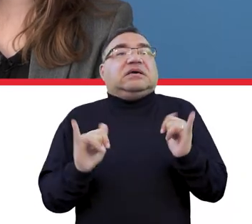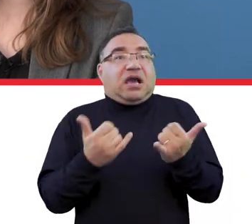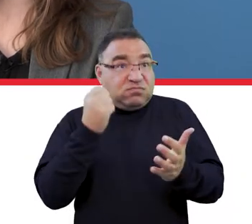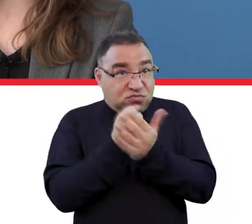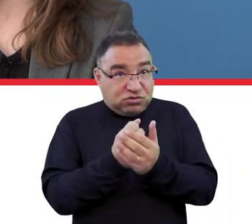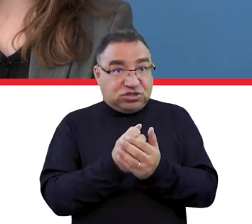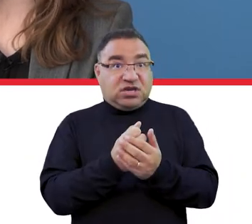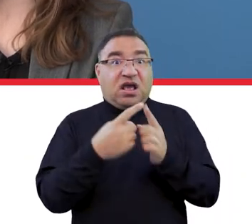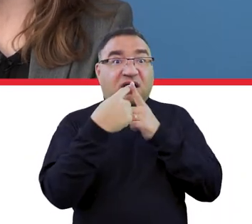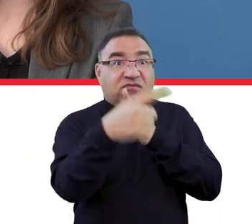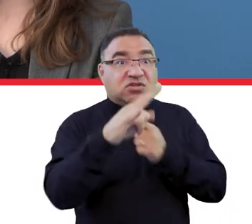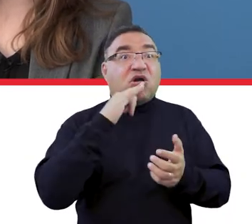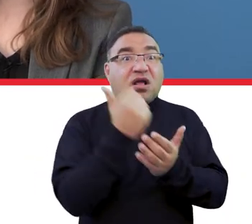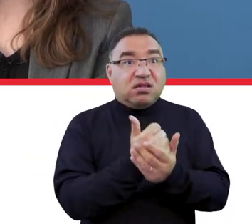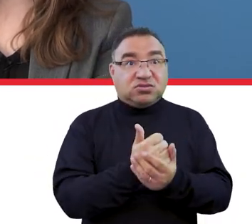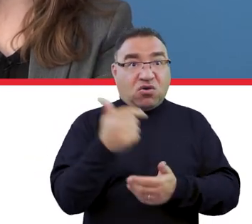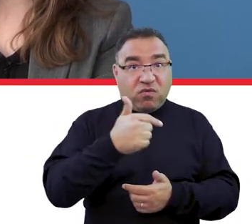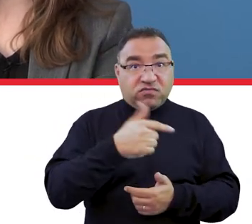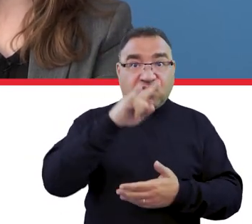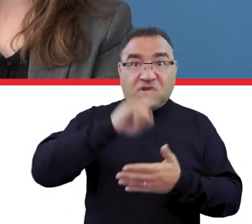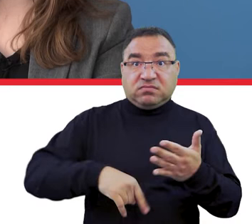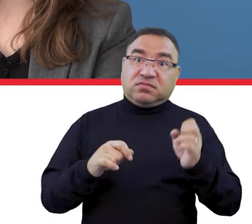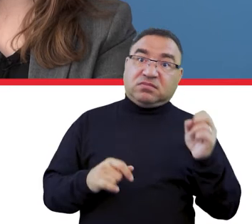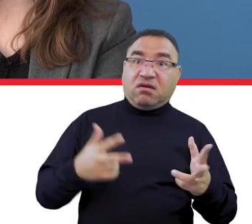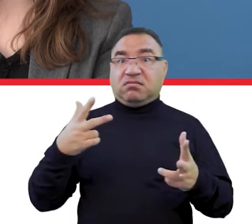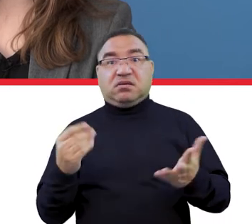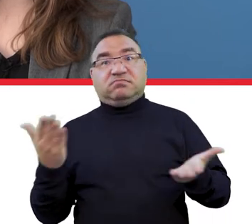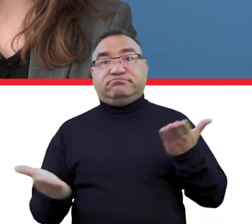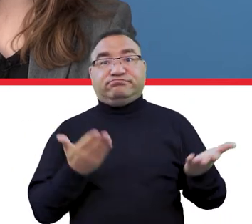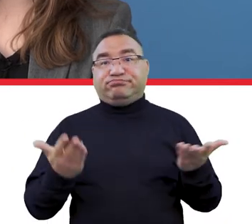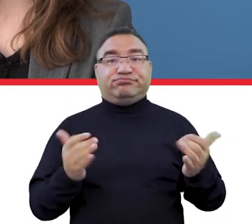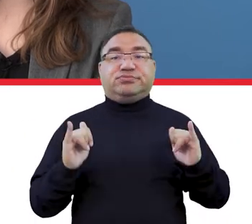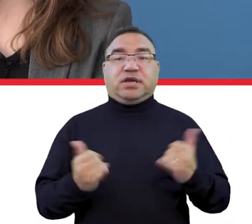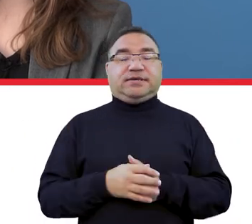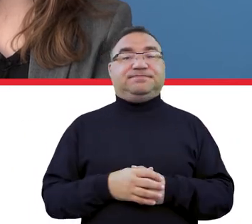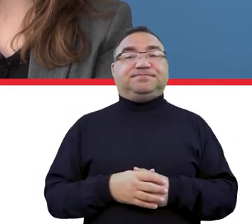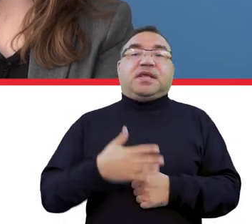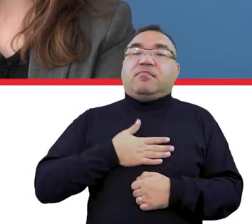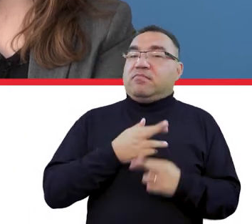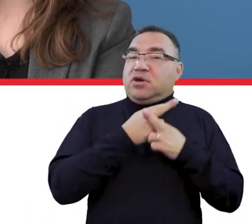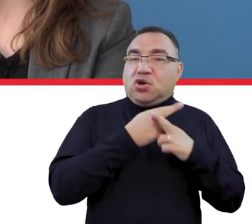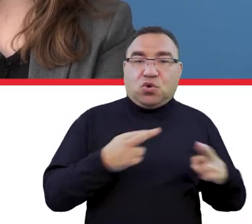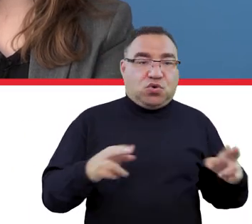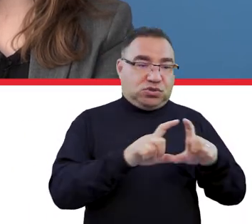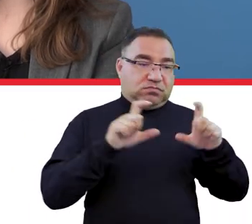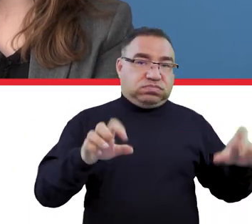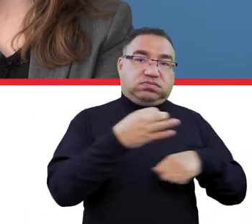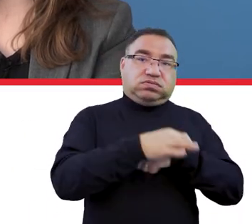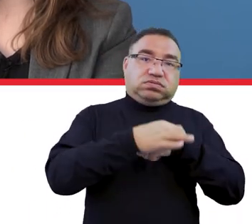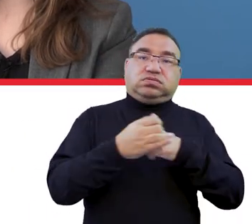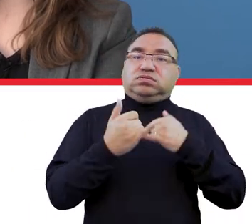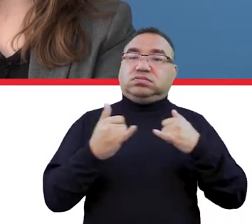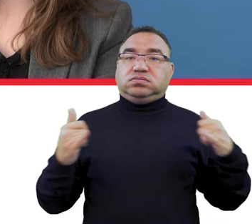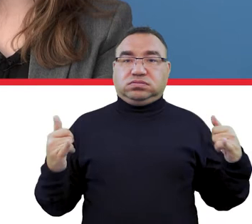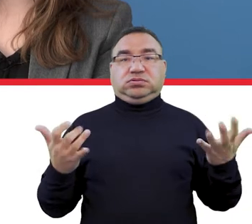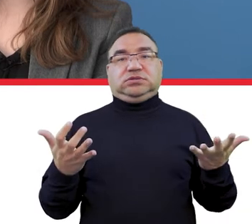legitymacji na koszt uczelni? Na pewno mamy różnorodne uczelnie co do wielkości, co do typu.